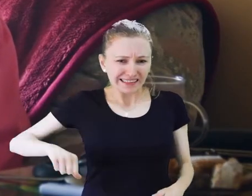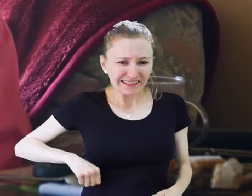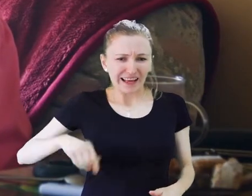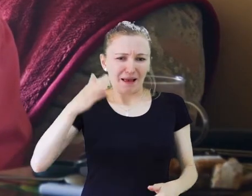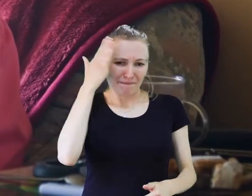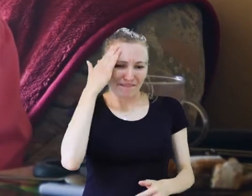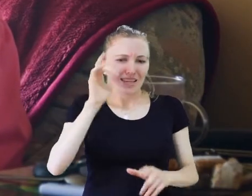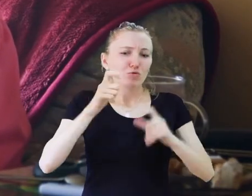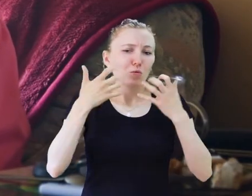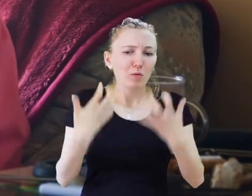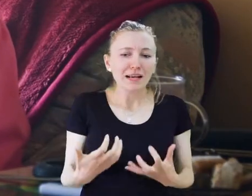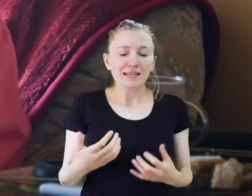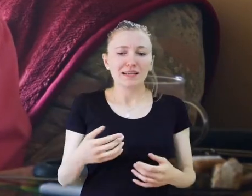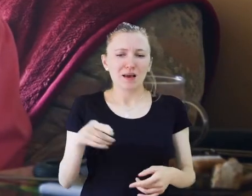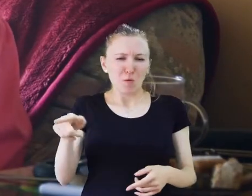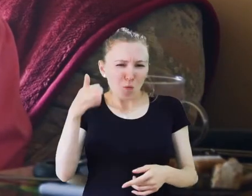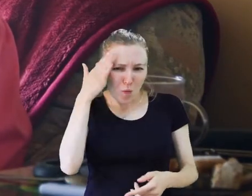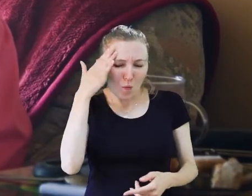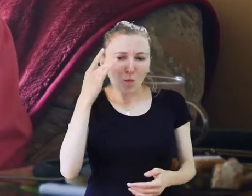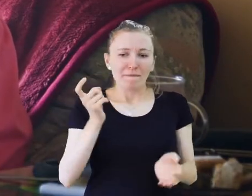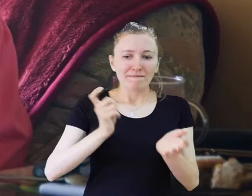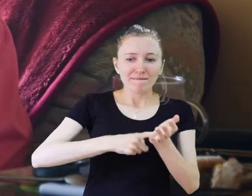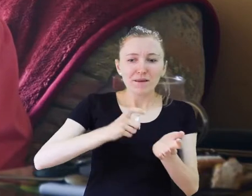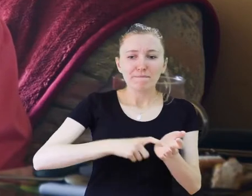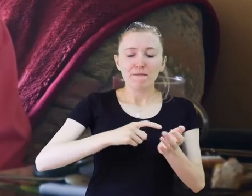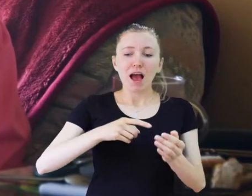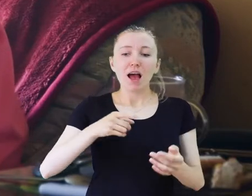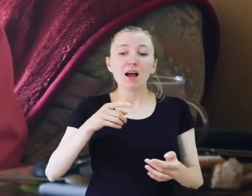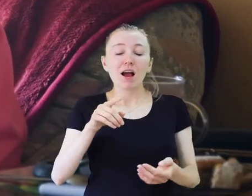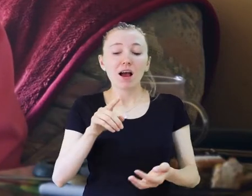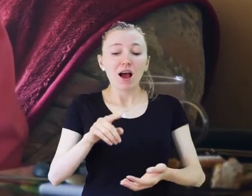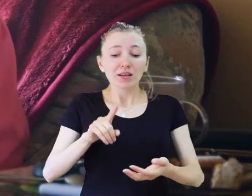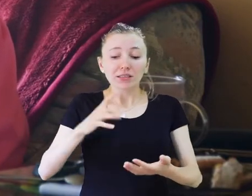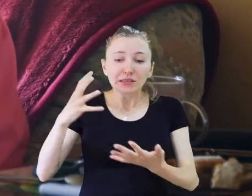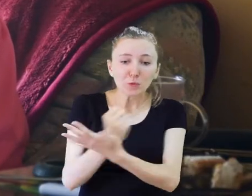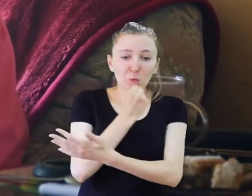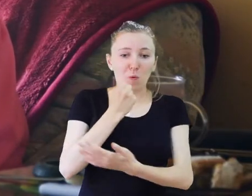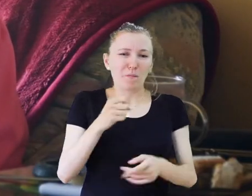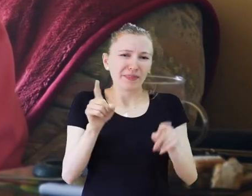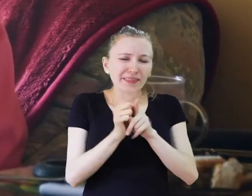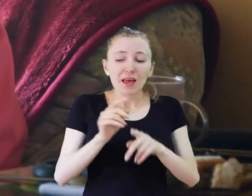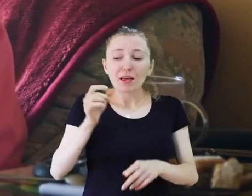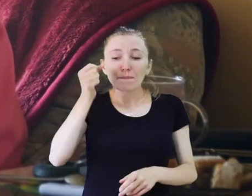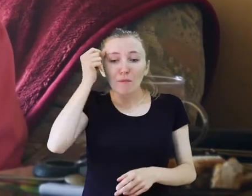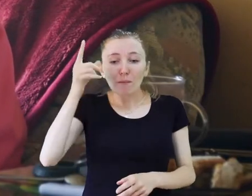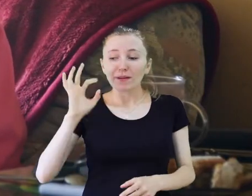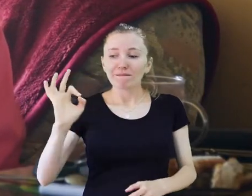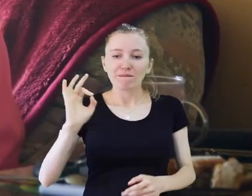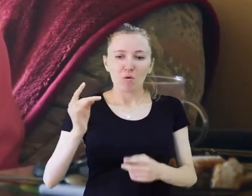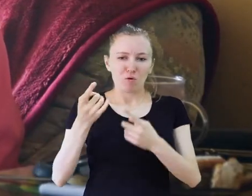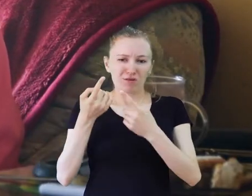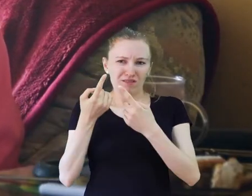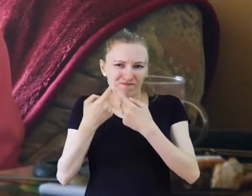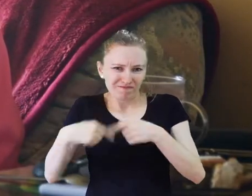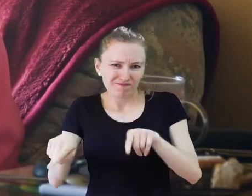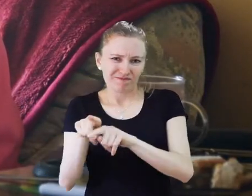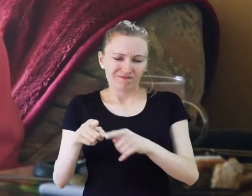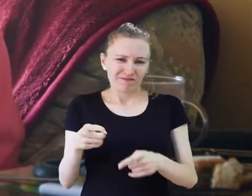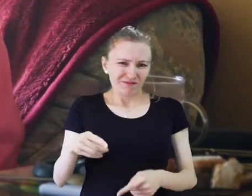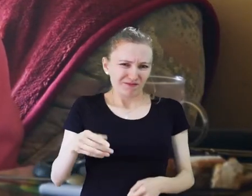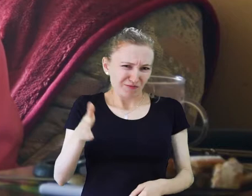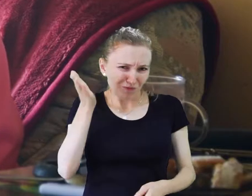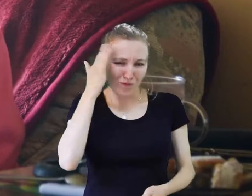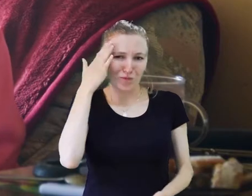pełnosprawna umysłowo, że może wie czego chce, prawda? To już umie to